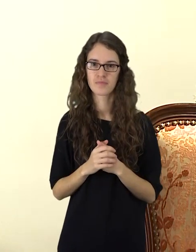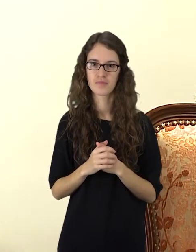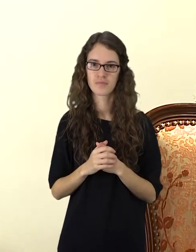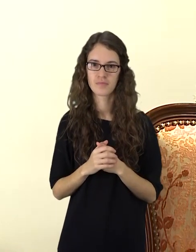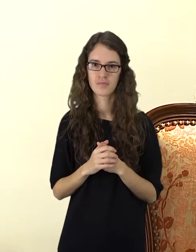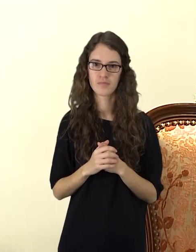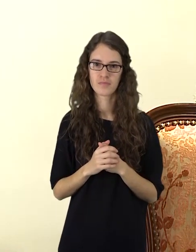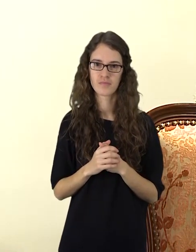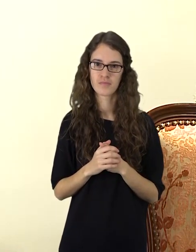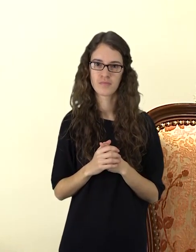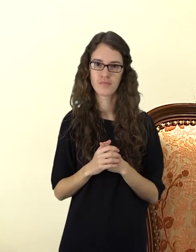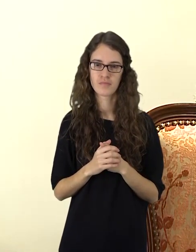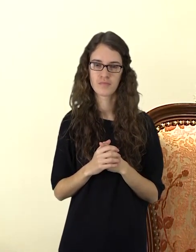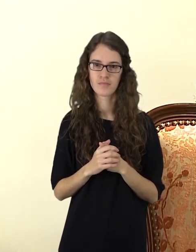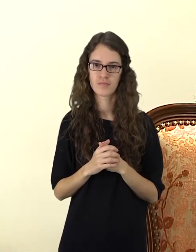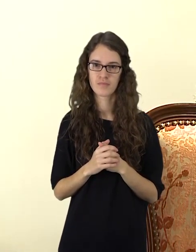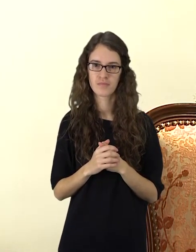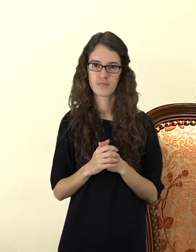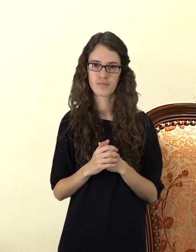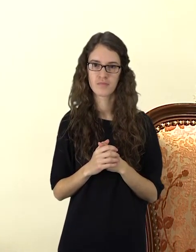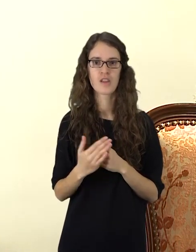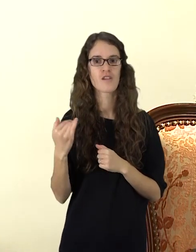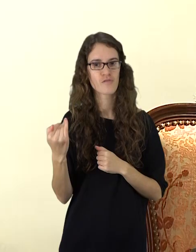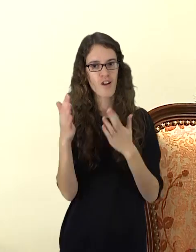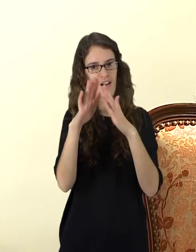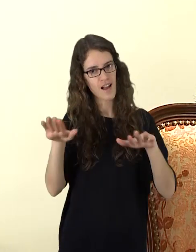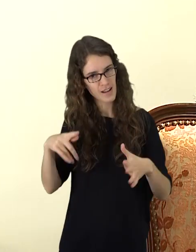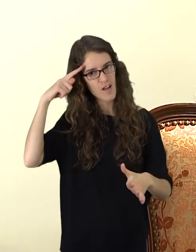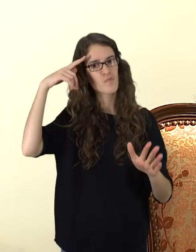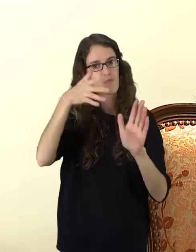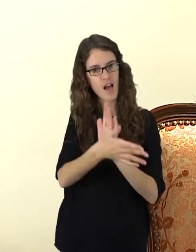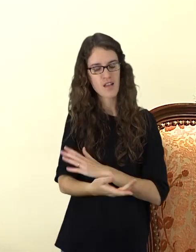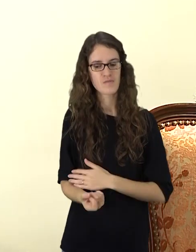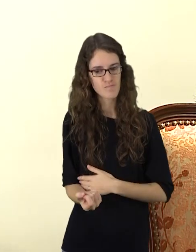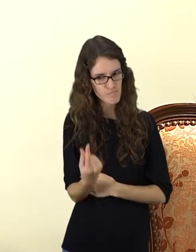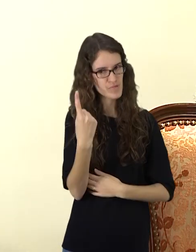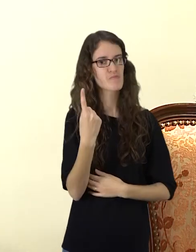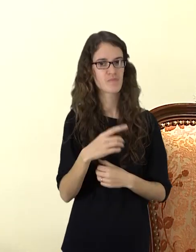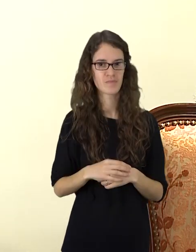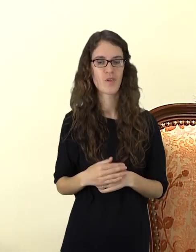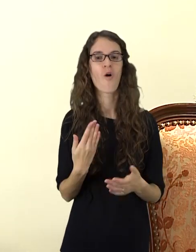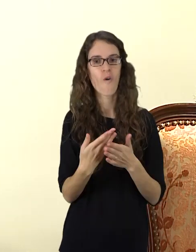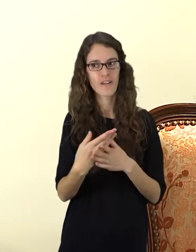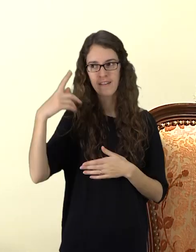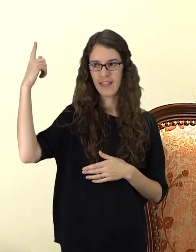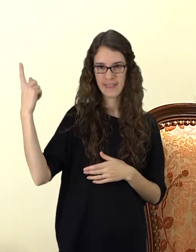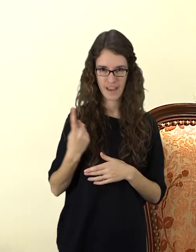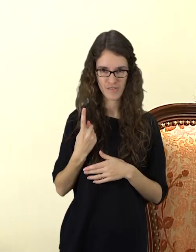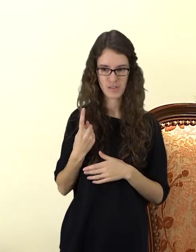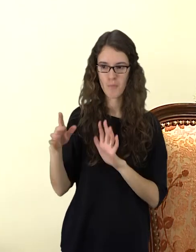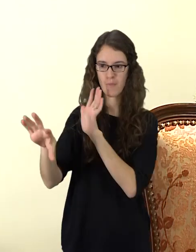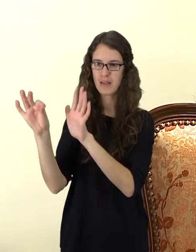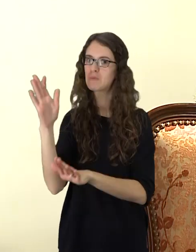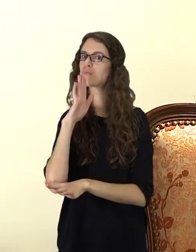kaip tik ir mums įprasmina kalėdas. Nes ją pasirinko Dievas kaip tą